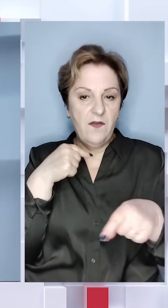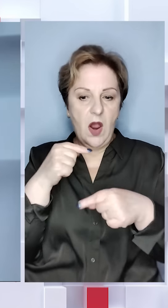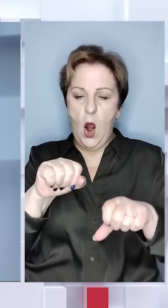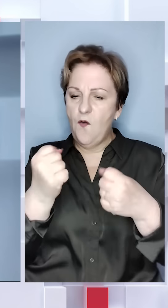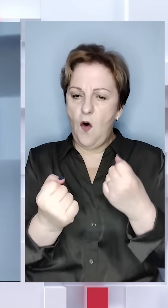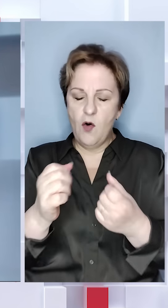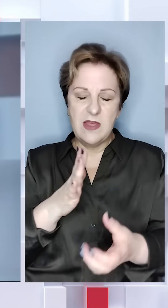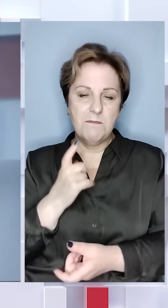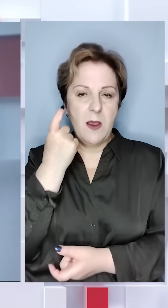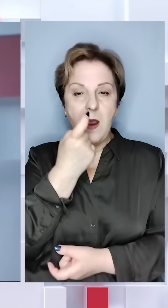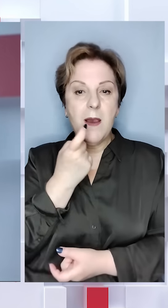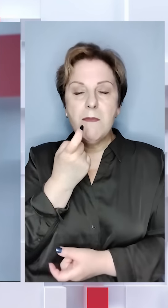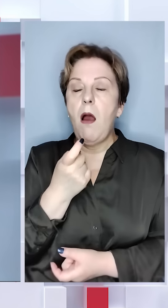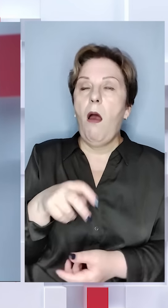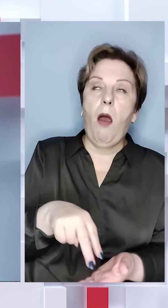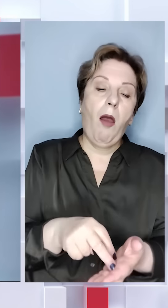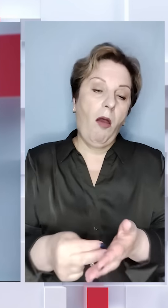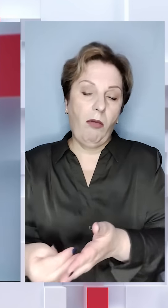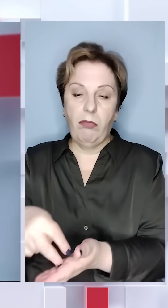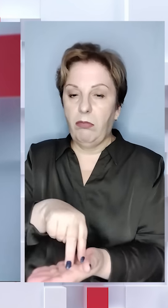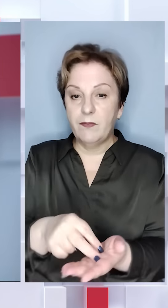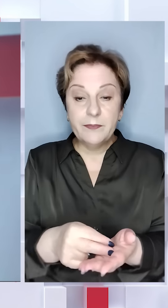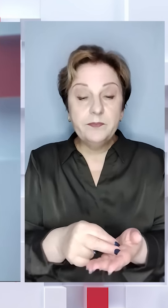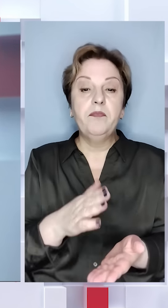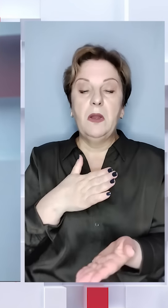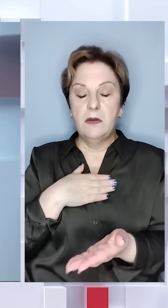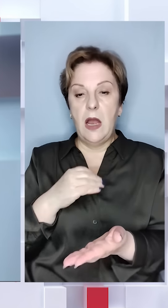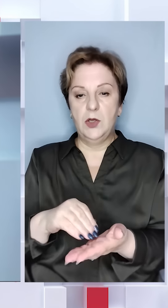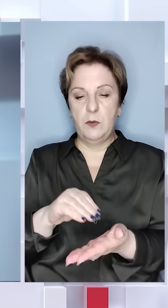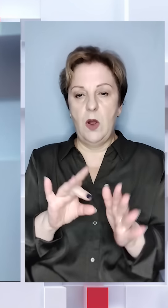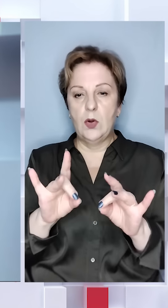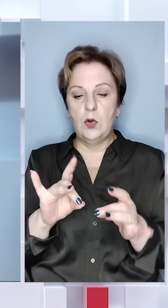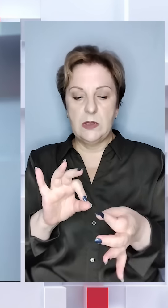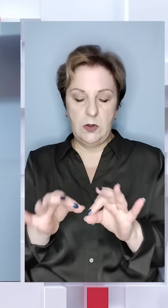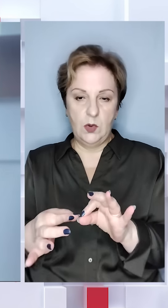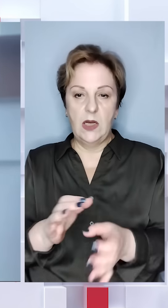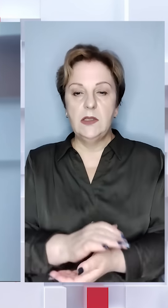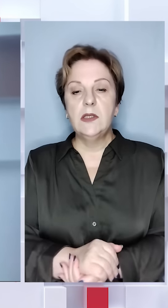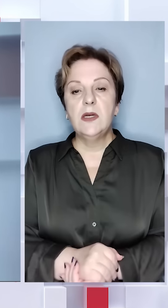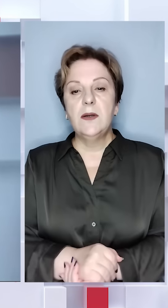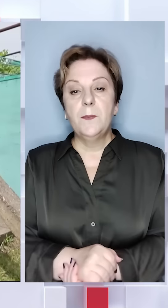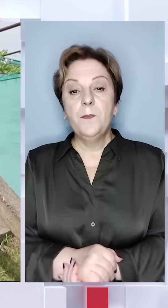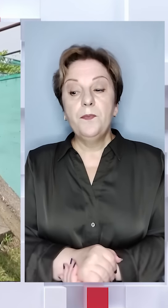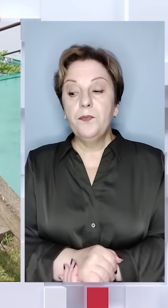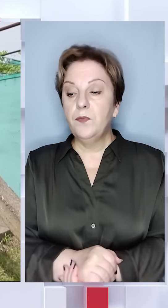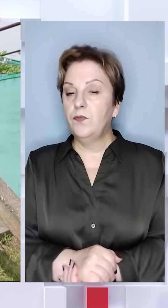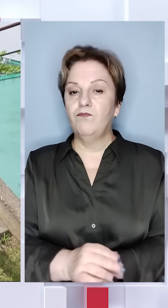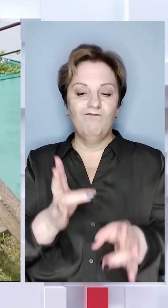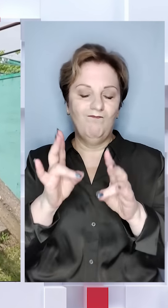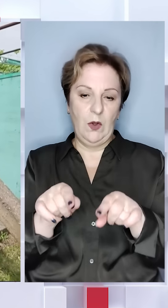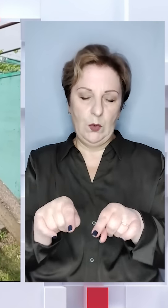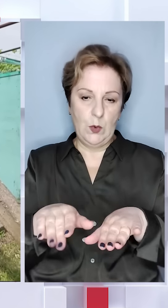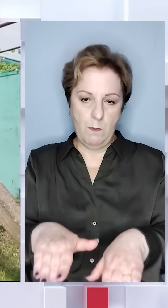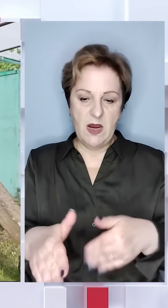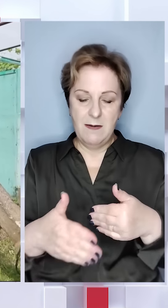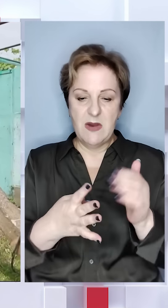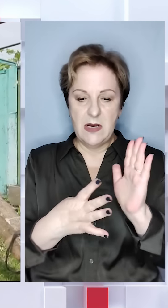стверджують, водій був п'яний і ледь тримався на ногах. Світлана Даніщук розкаже докладніше. Трагедія сталася ось на